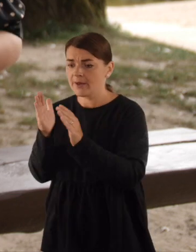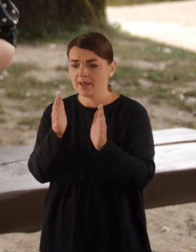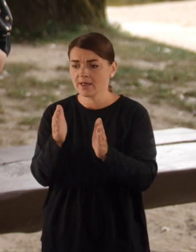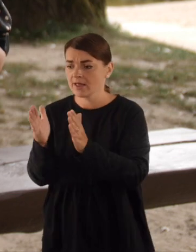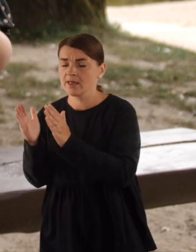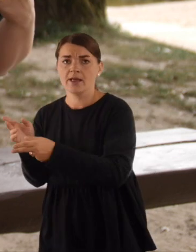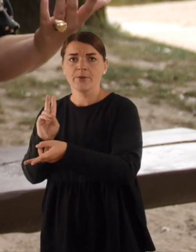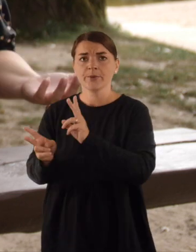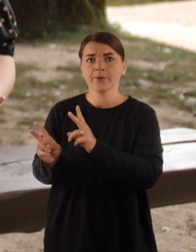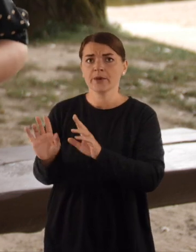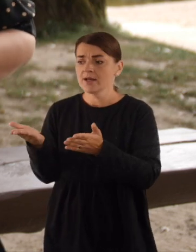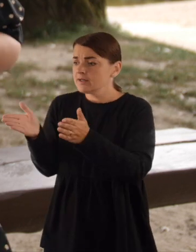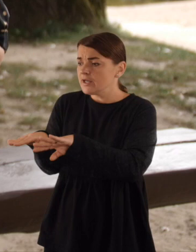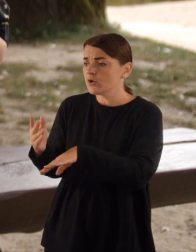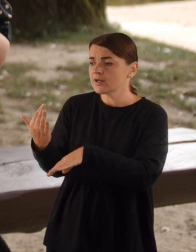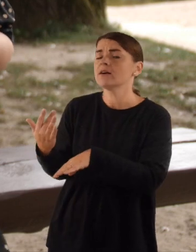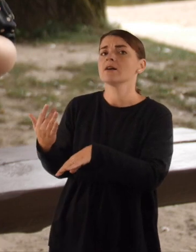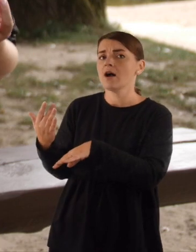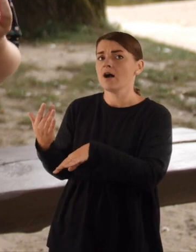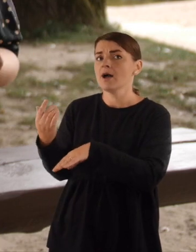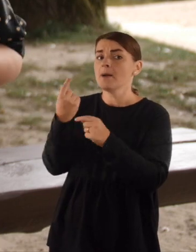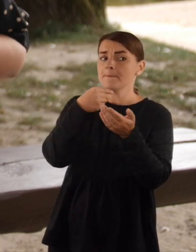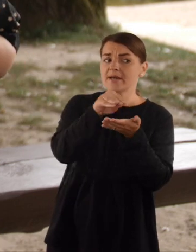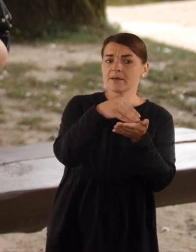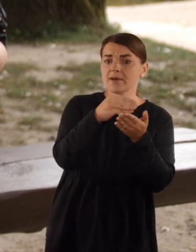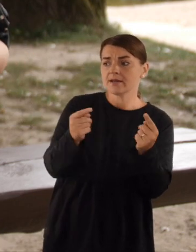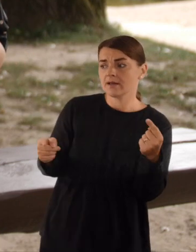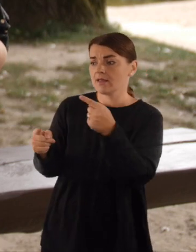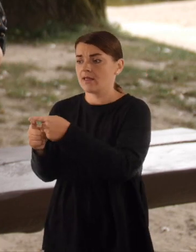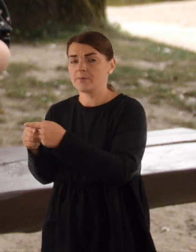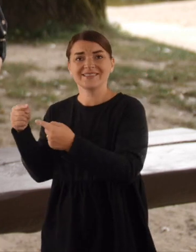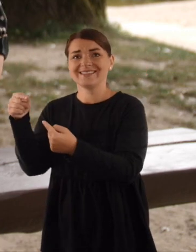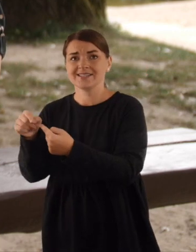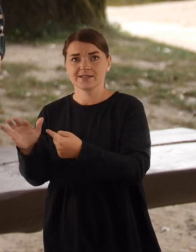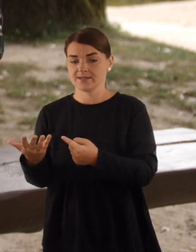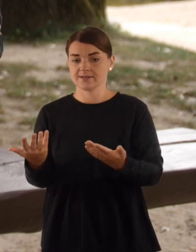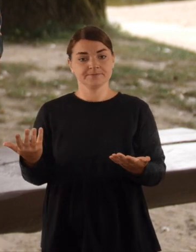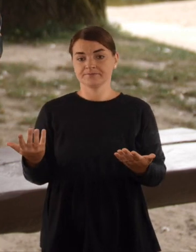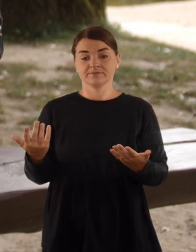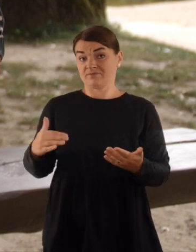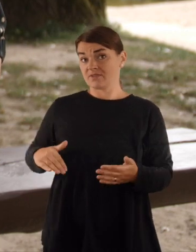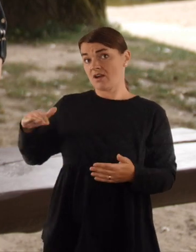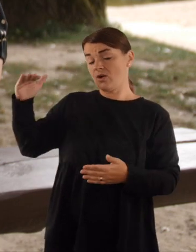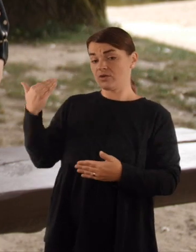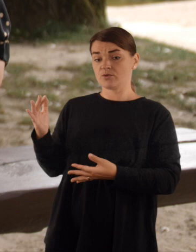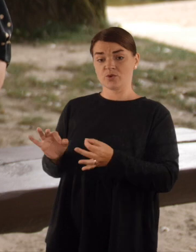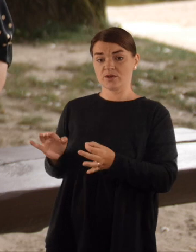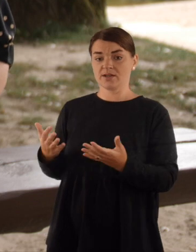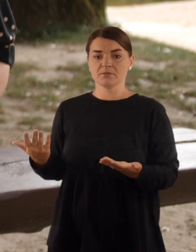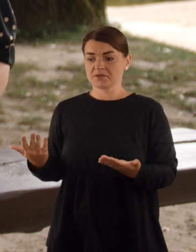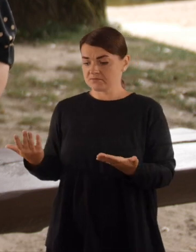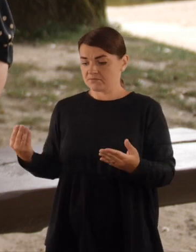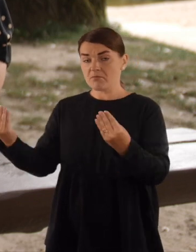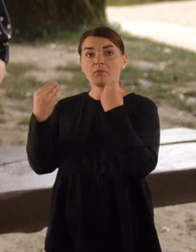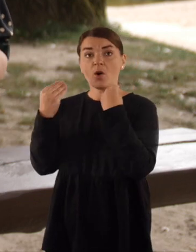jo, kada ką gaminsim, tu matai likučius, tada tu desiperki, ką tau reikia. Nu, ta prasme, pas mus taip pavyzdžiui, aš net, nežinau, nu, pat mažiant mane